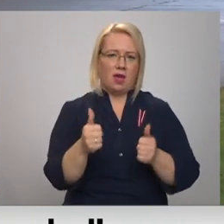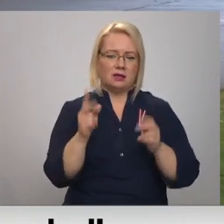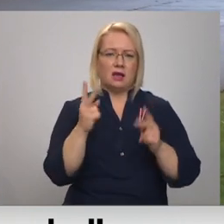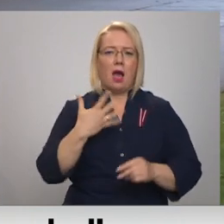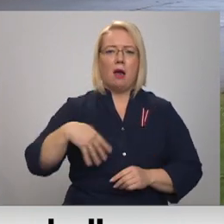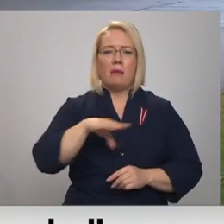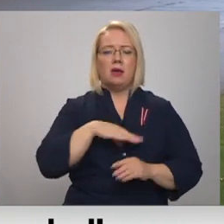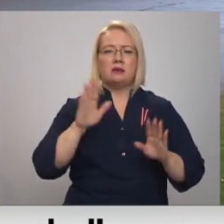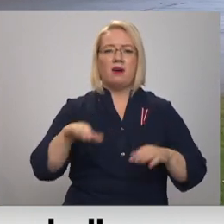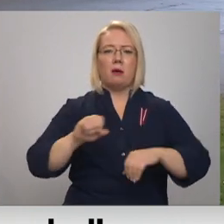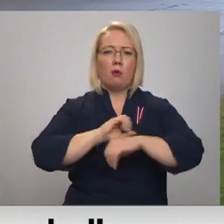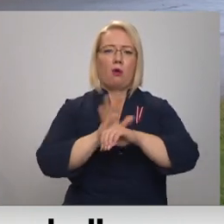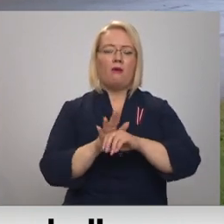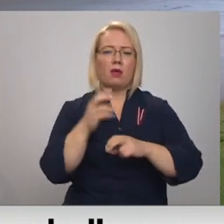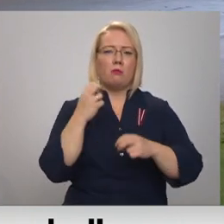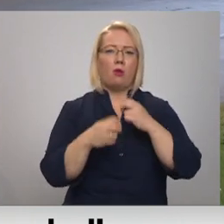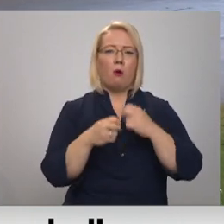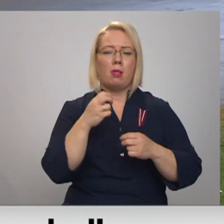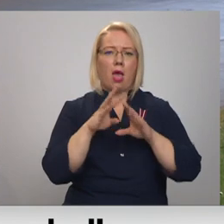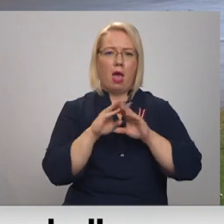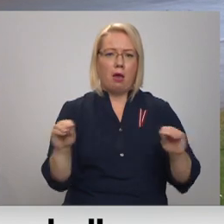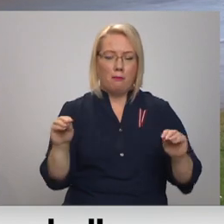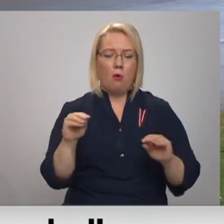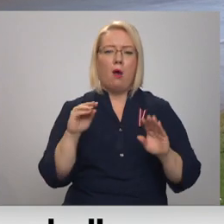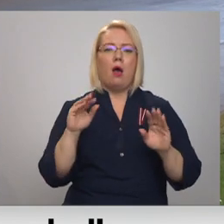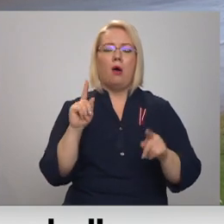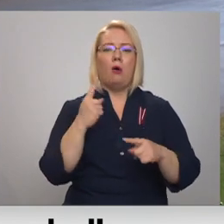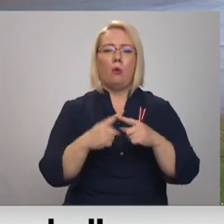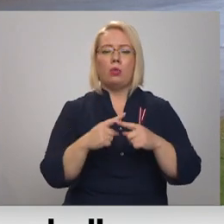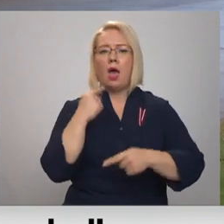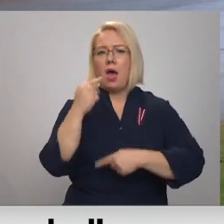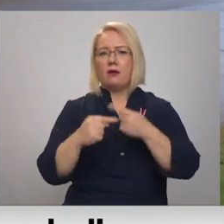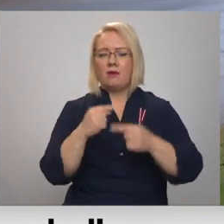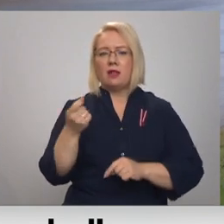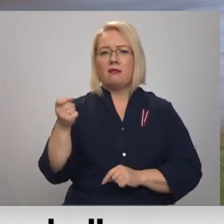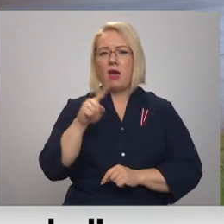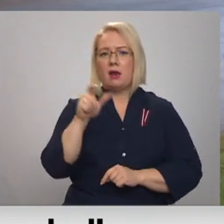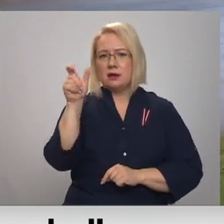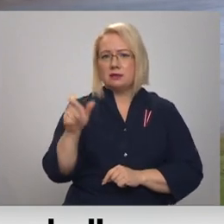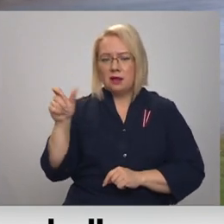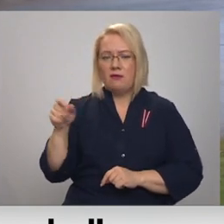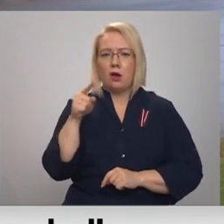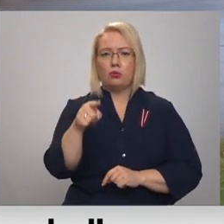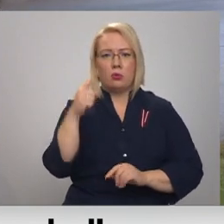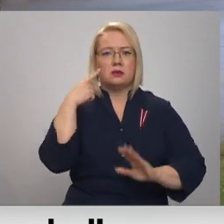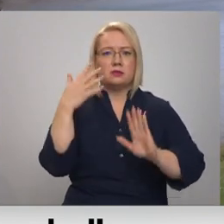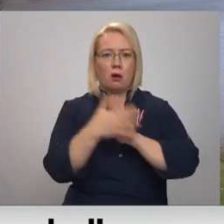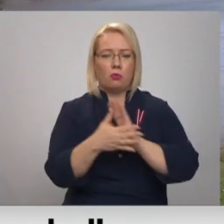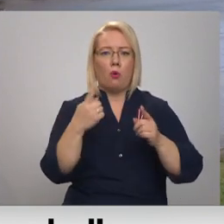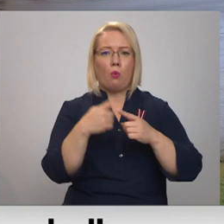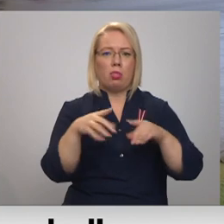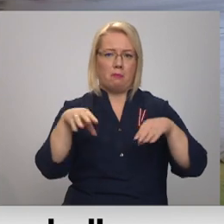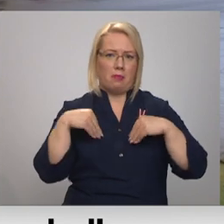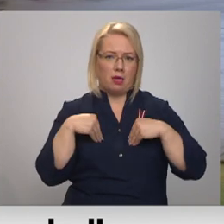mēs varētu šo Covid krīzi pārvarēt. Ar vienu vairāku cilvēku to saprotu un pieņem.